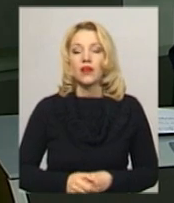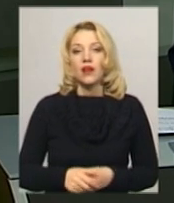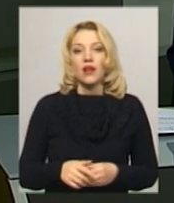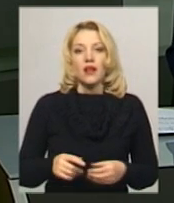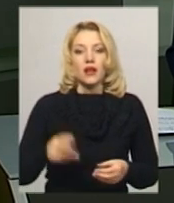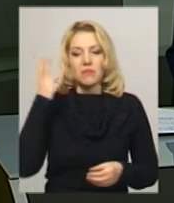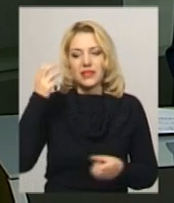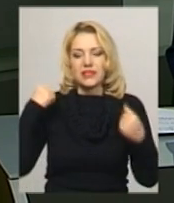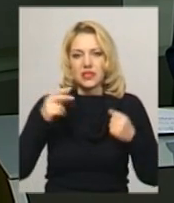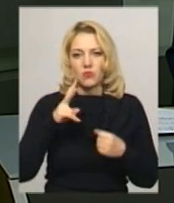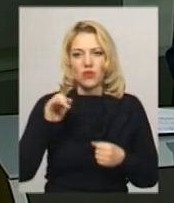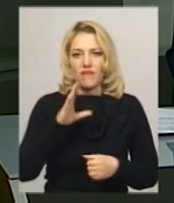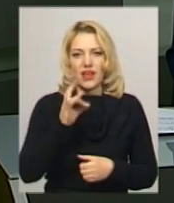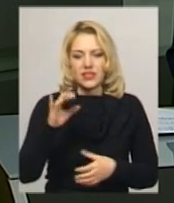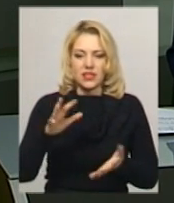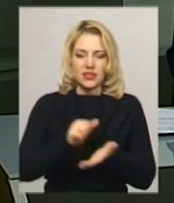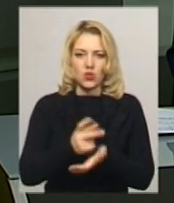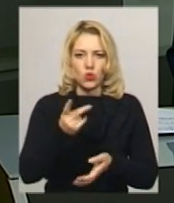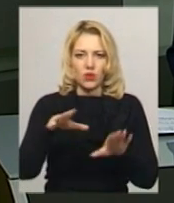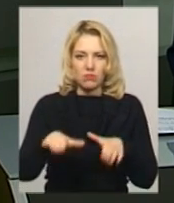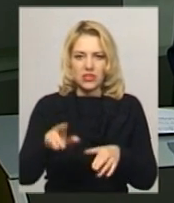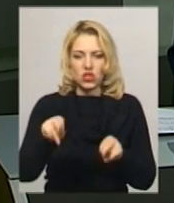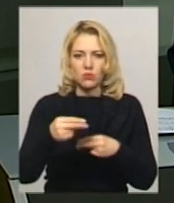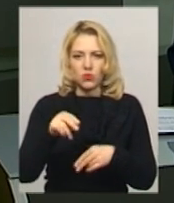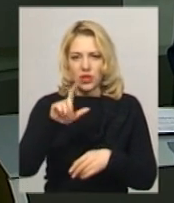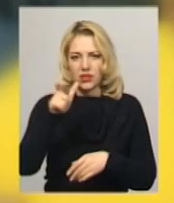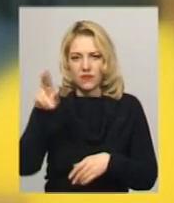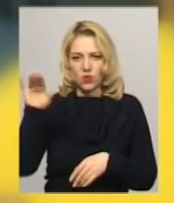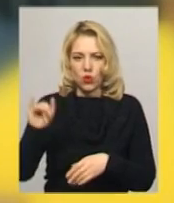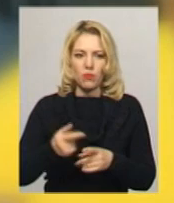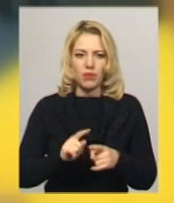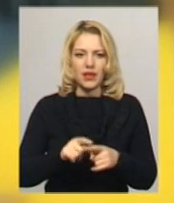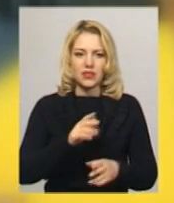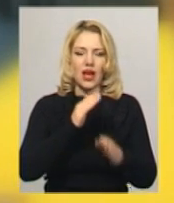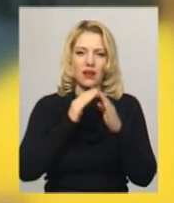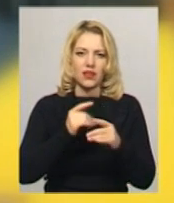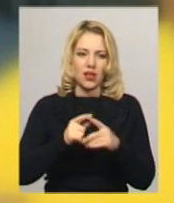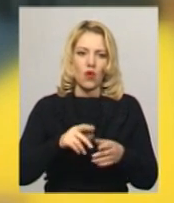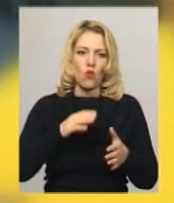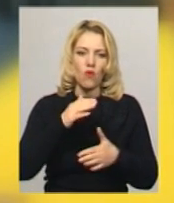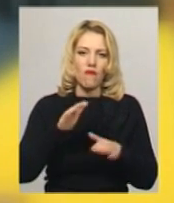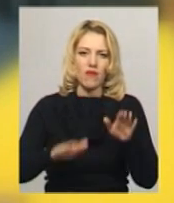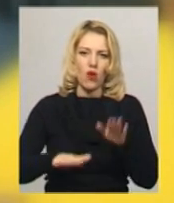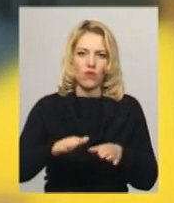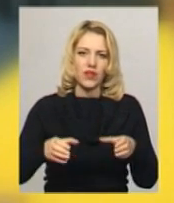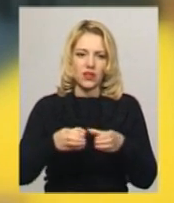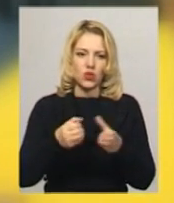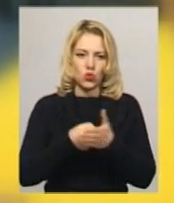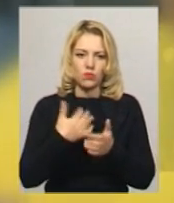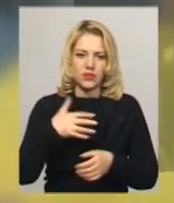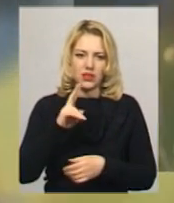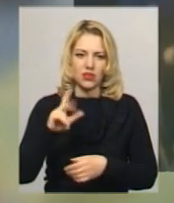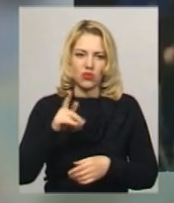спортсменка Альона Вересняк посіла друге місце на чемпіонаті Європі з Киокушенка і карате у ваговій категорії до 50 кілограм.